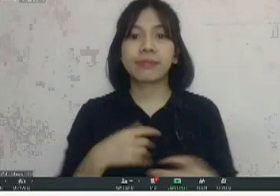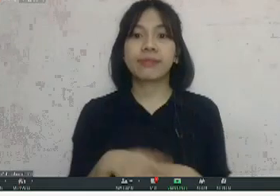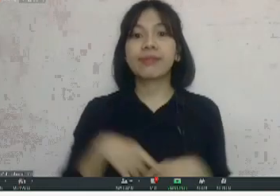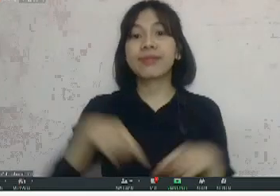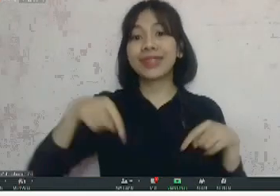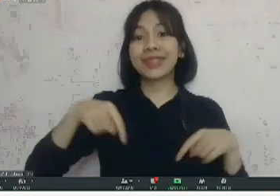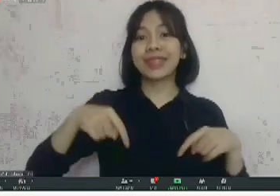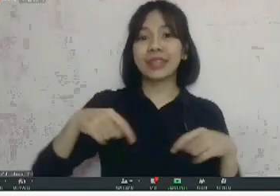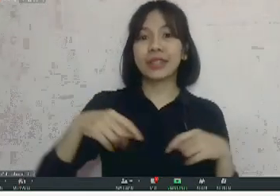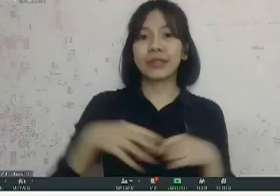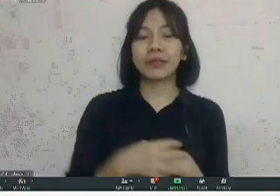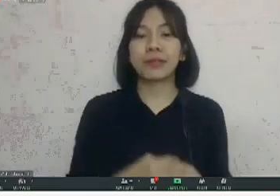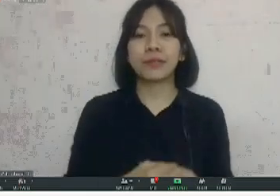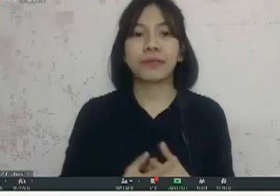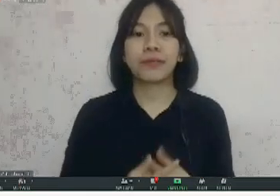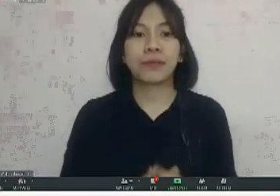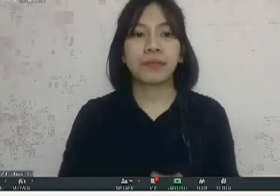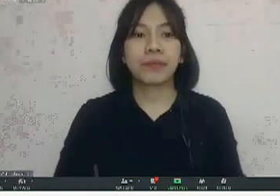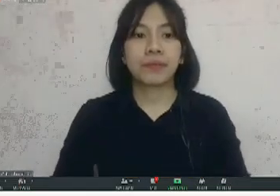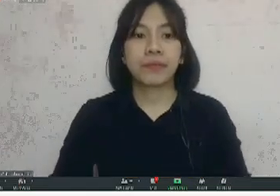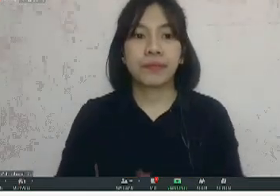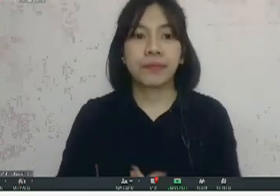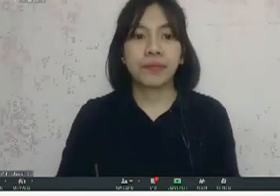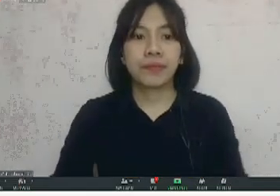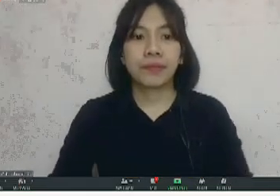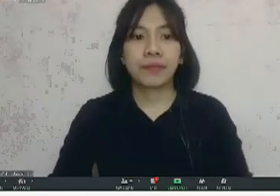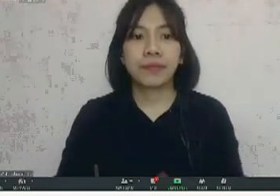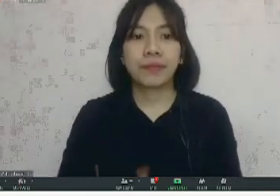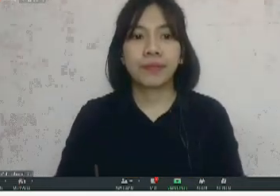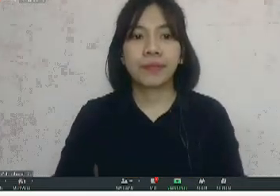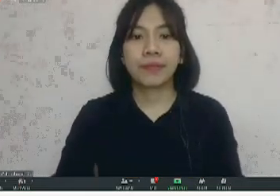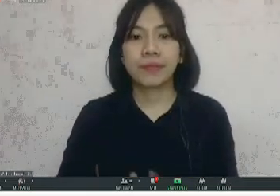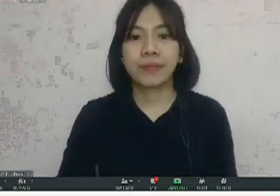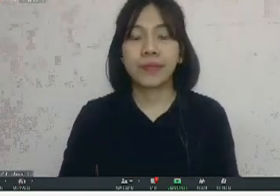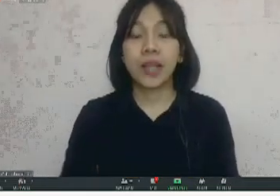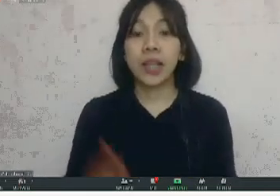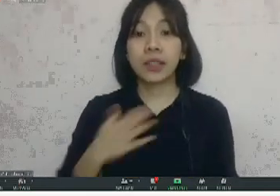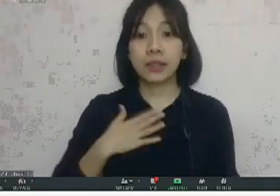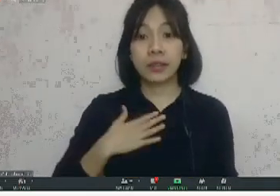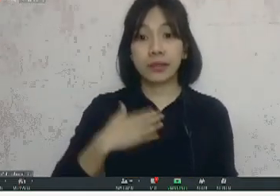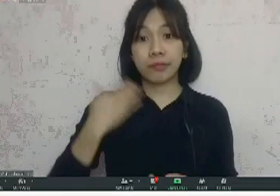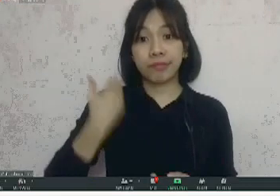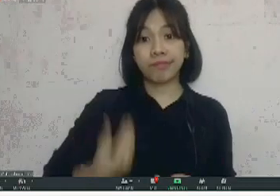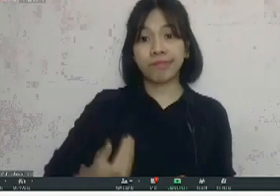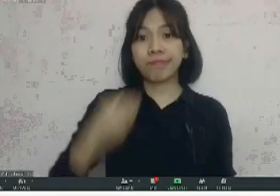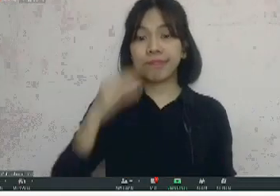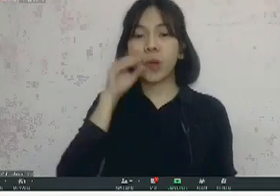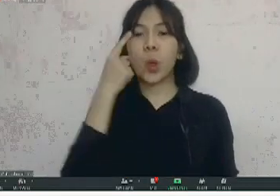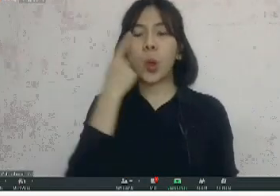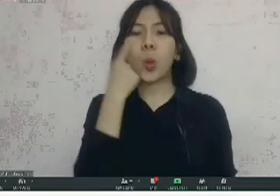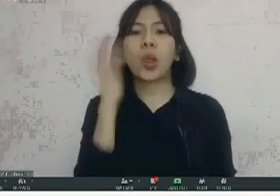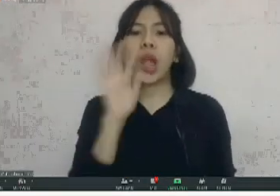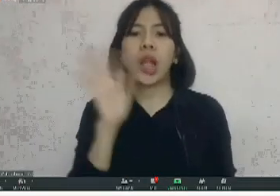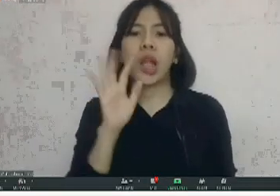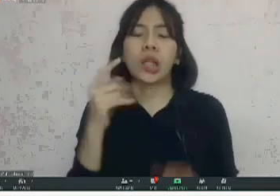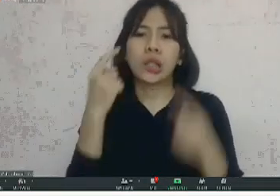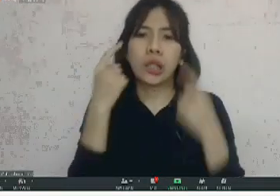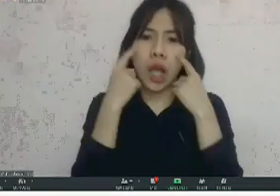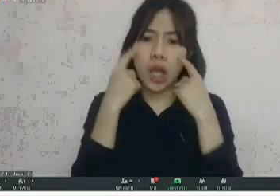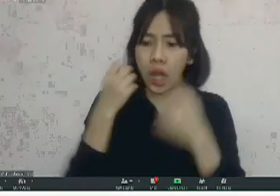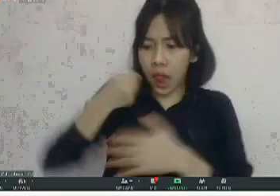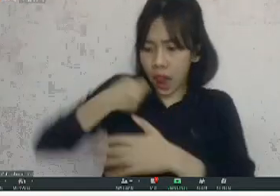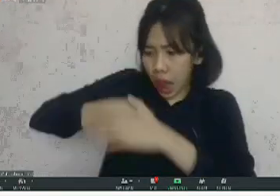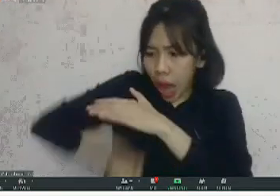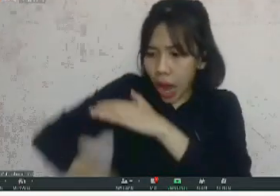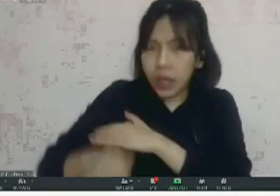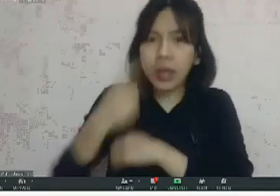goalsnya nanti ya saya seorang tunanetra saya kehilangan penglihatan itu tidak dari lahir